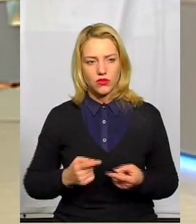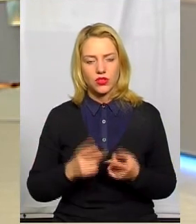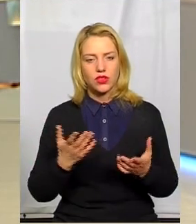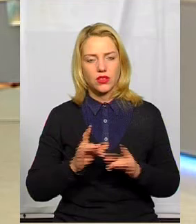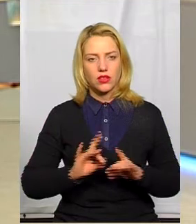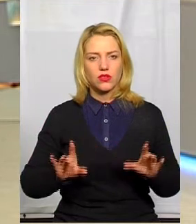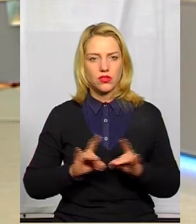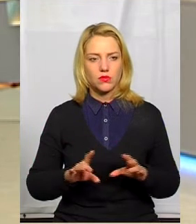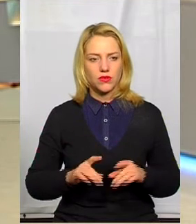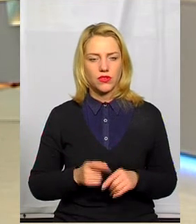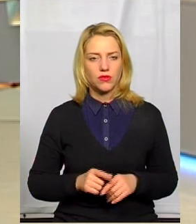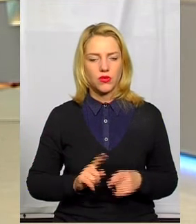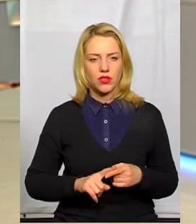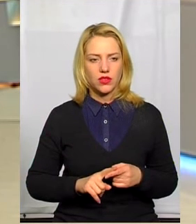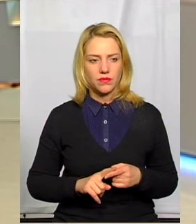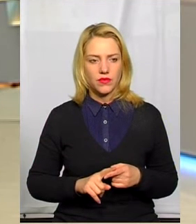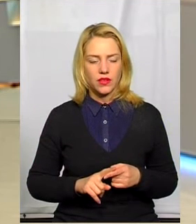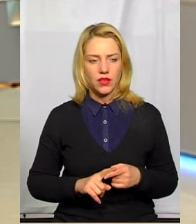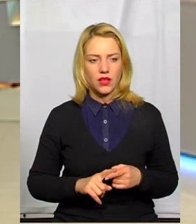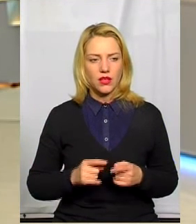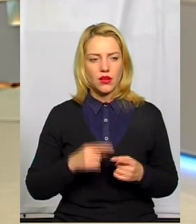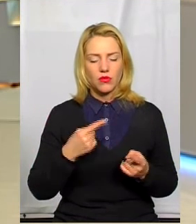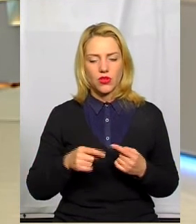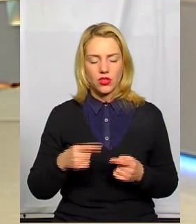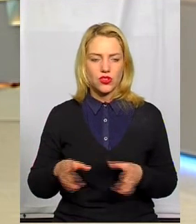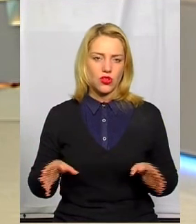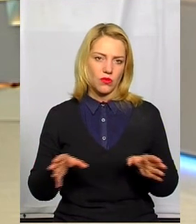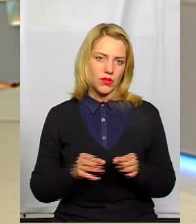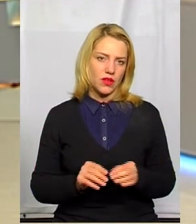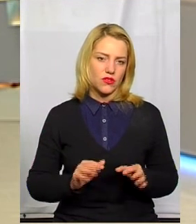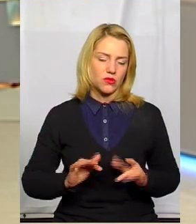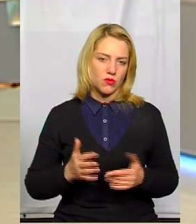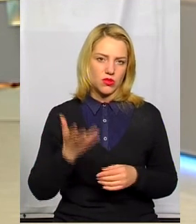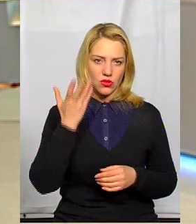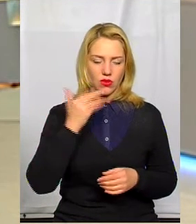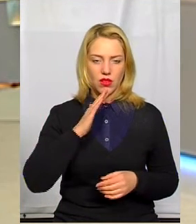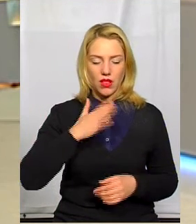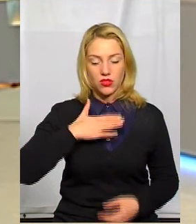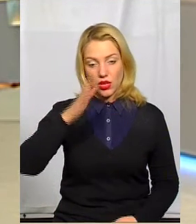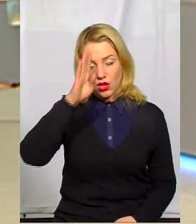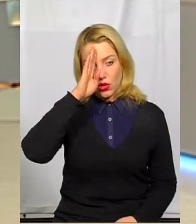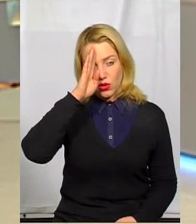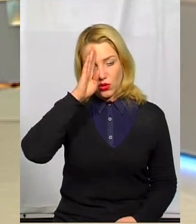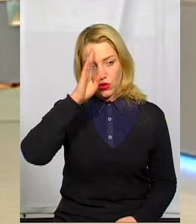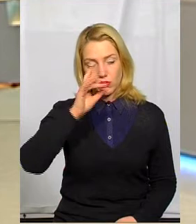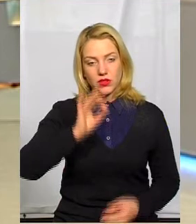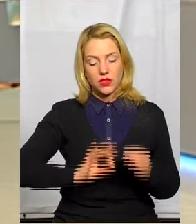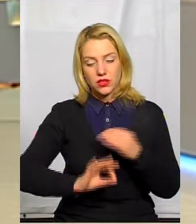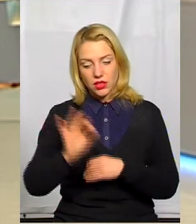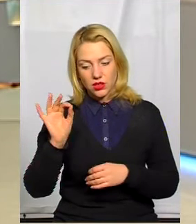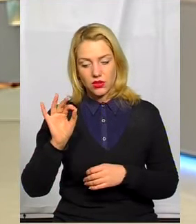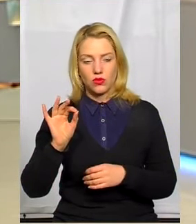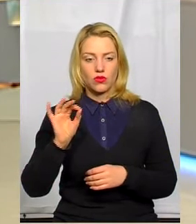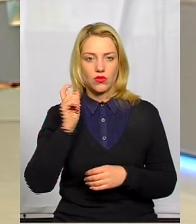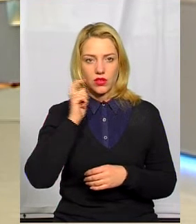розповів якраз про те, про такі ще інші об'єднавчі моменти, коли наші хлопці, там, родом з Західної України, з